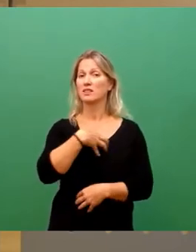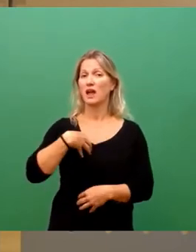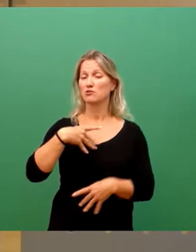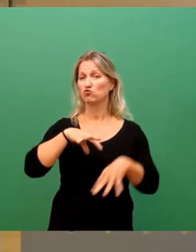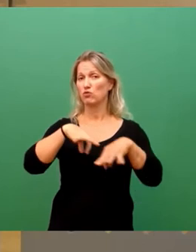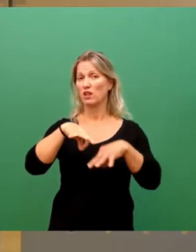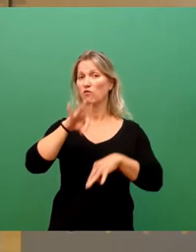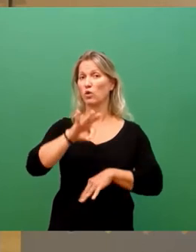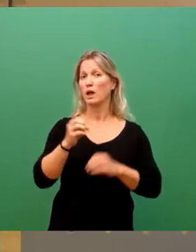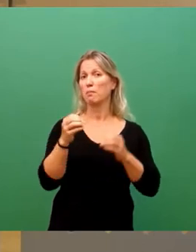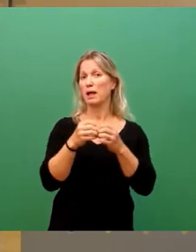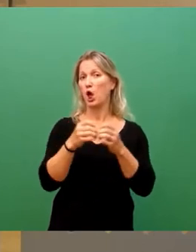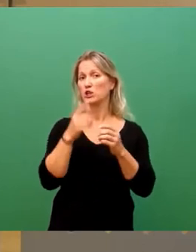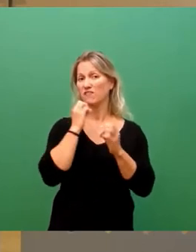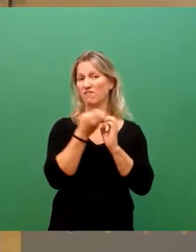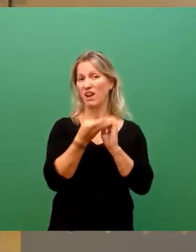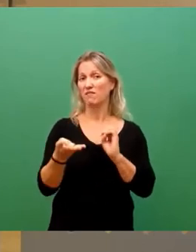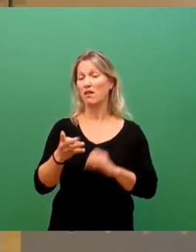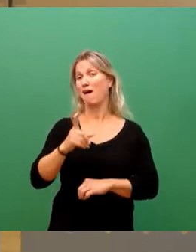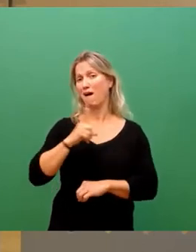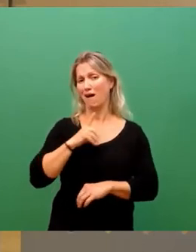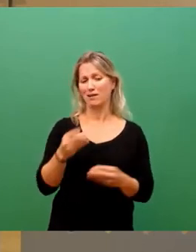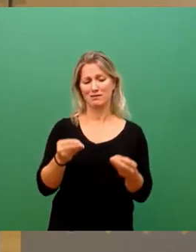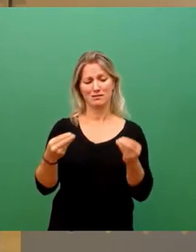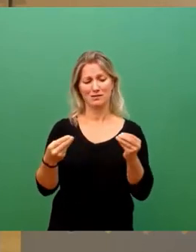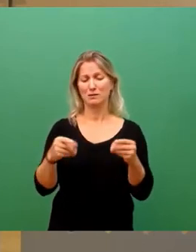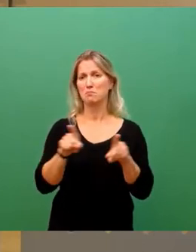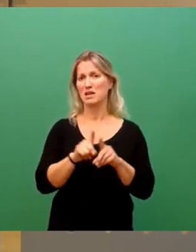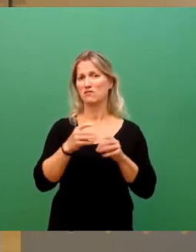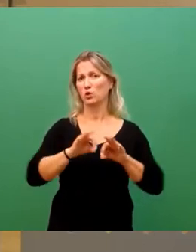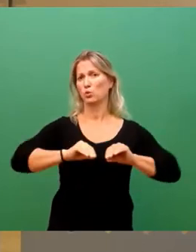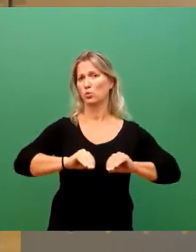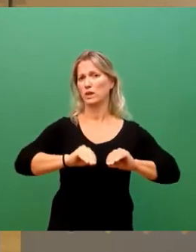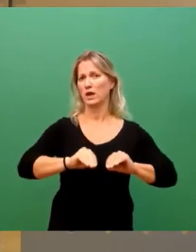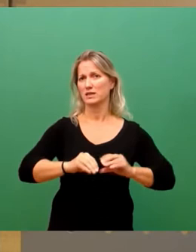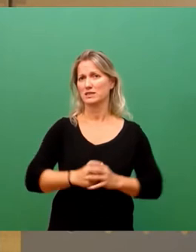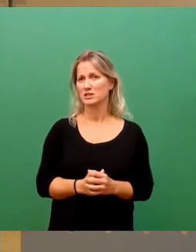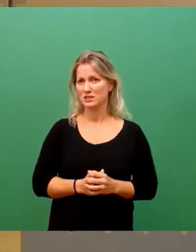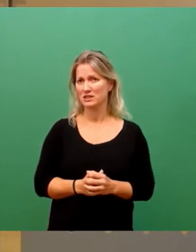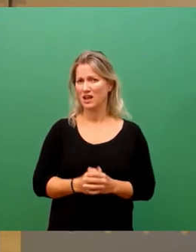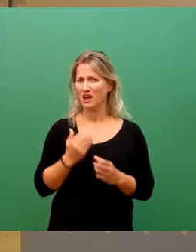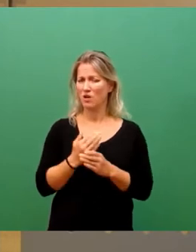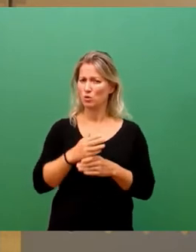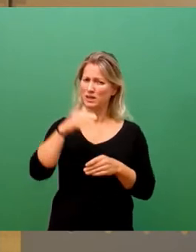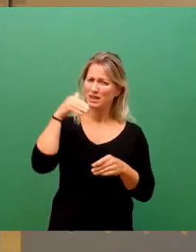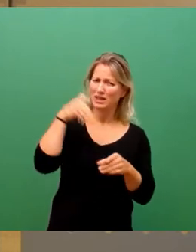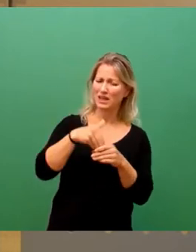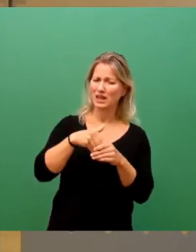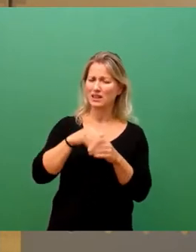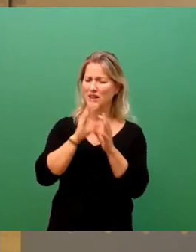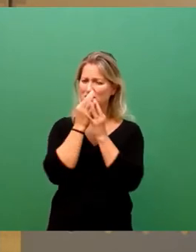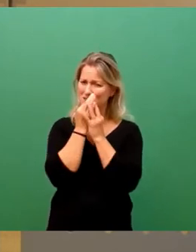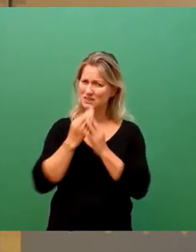Vielfalt müsste eigentlich fast im Unterricht genutzt werden, weil es eine so tiefgreifende oder